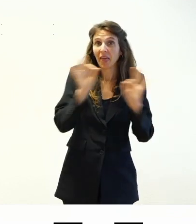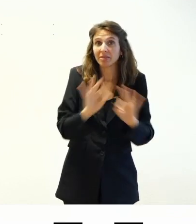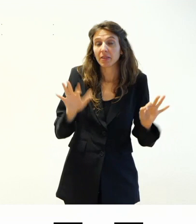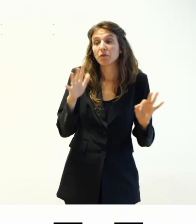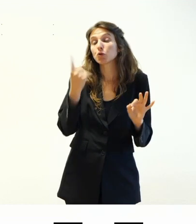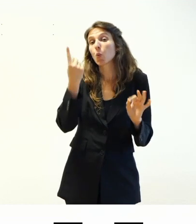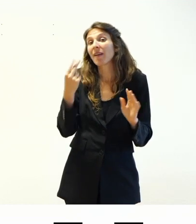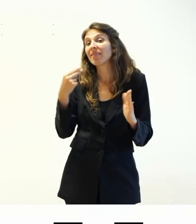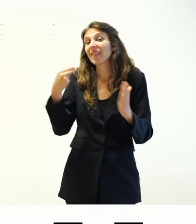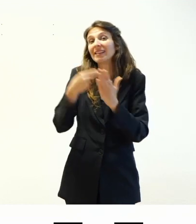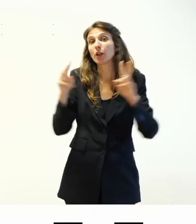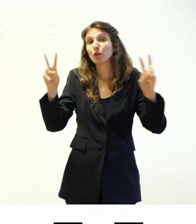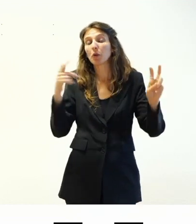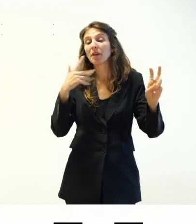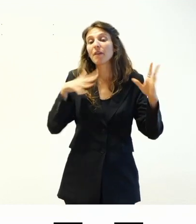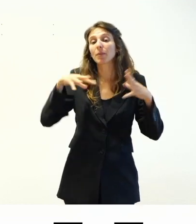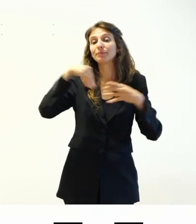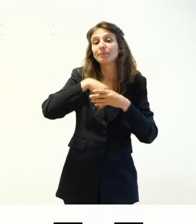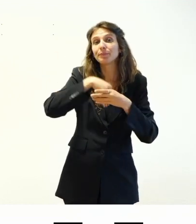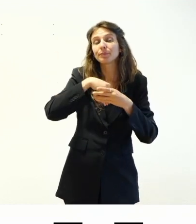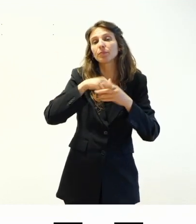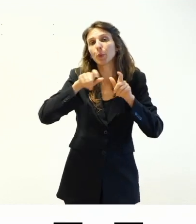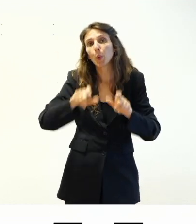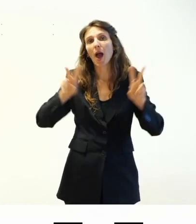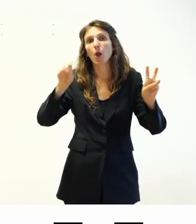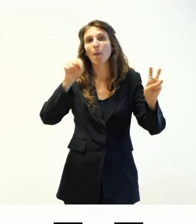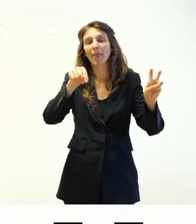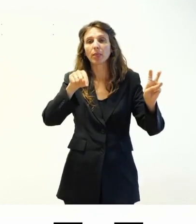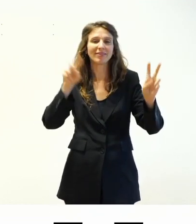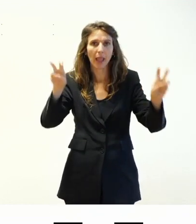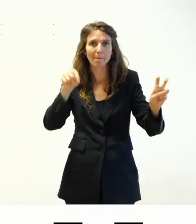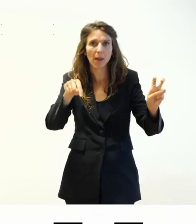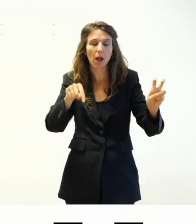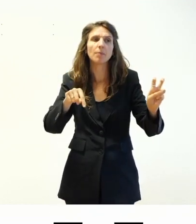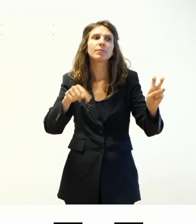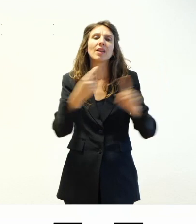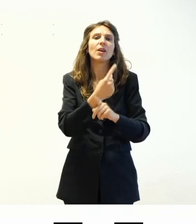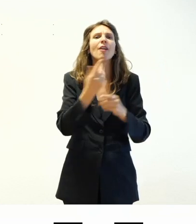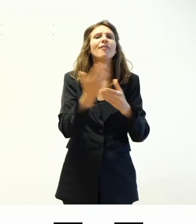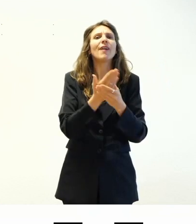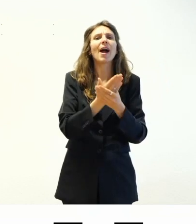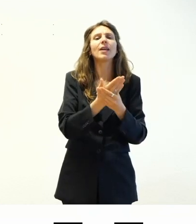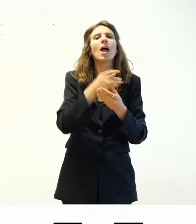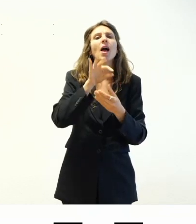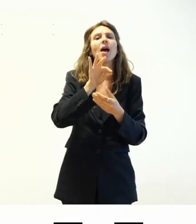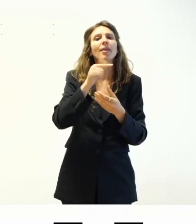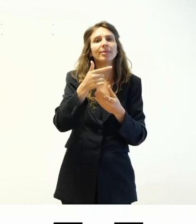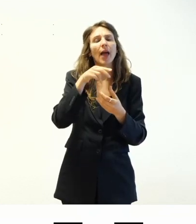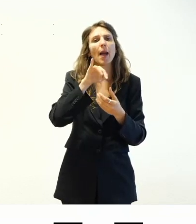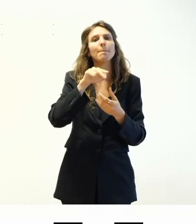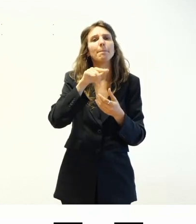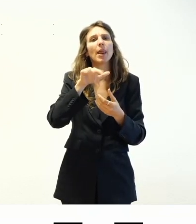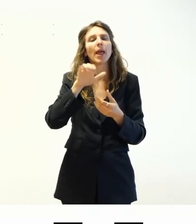'intestazione che contiene le informazioni sul tema dei file di template di cui il file index